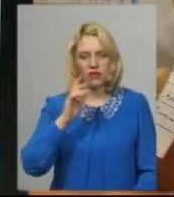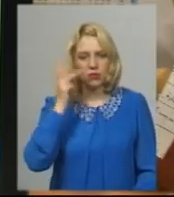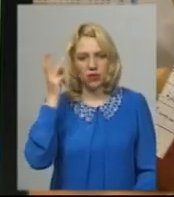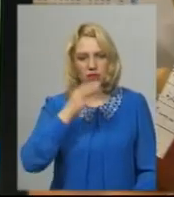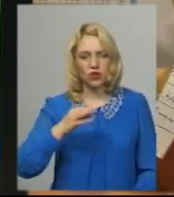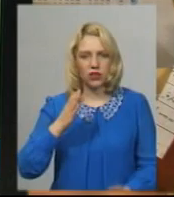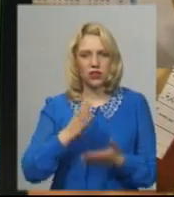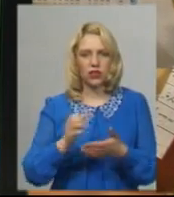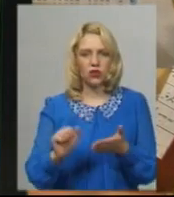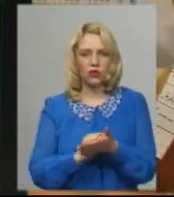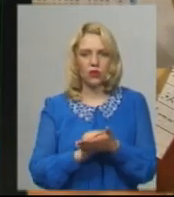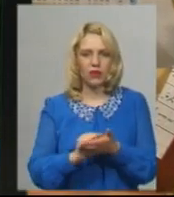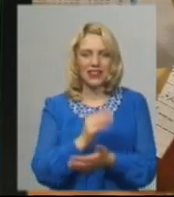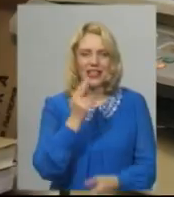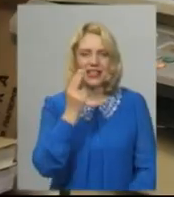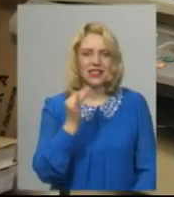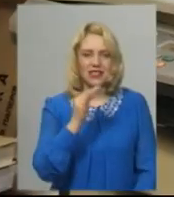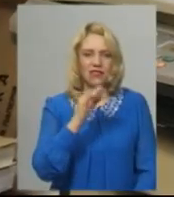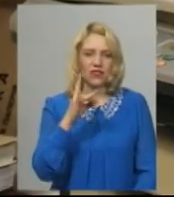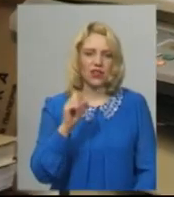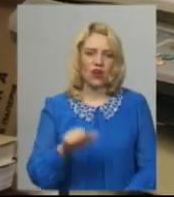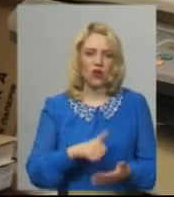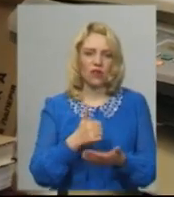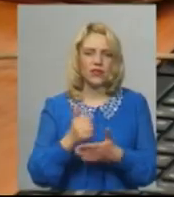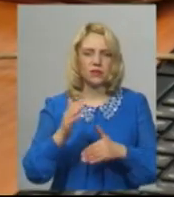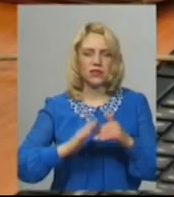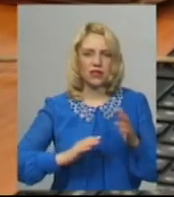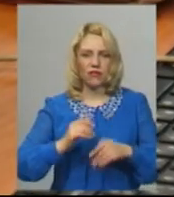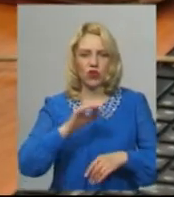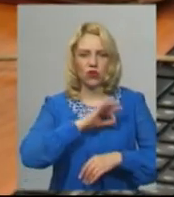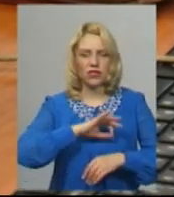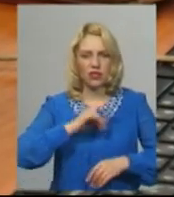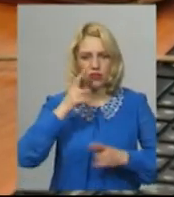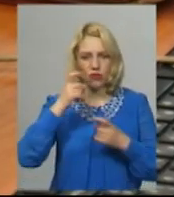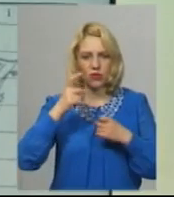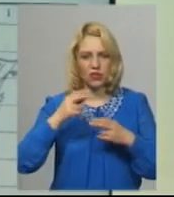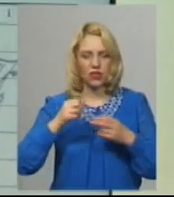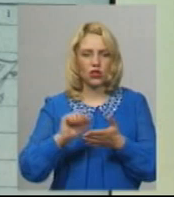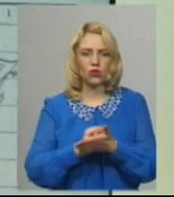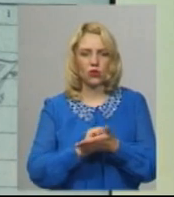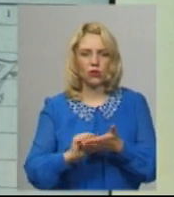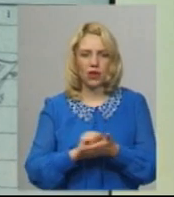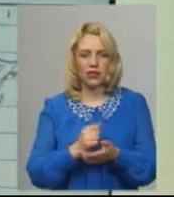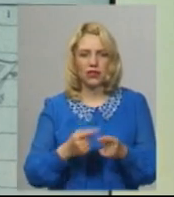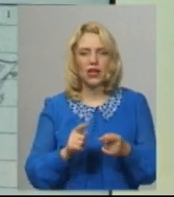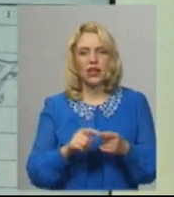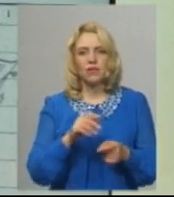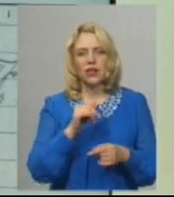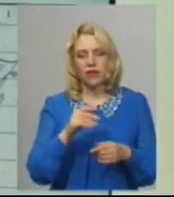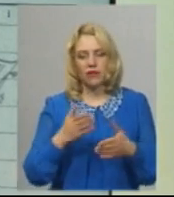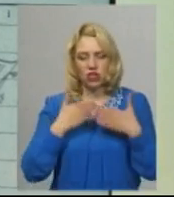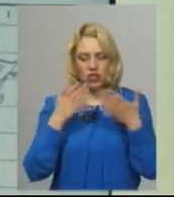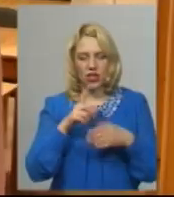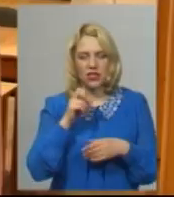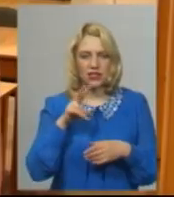цифровому форматі. За словами головної спеціалістки відділу використання інформаційних документів Галини Січкар, дослідники у читальному залі закладу